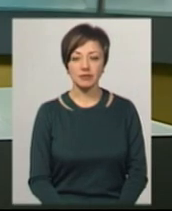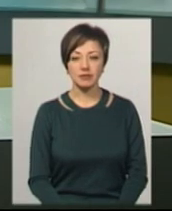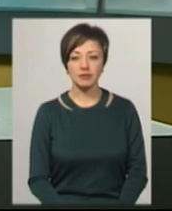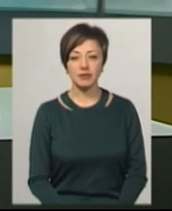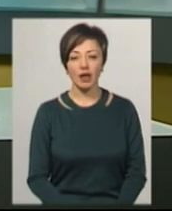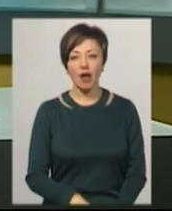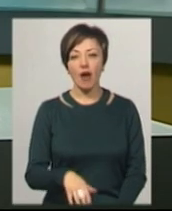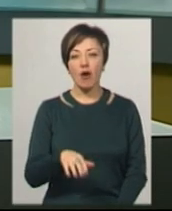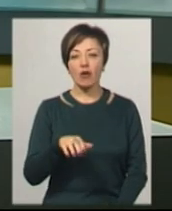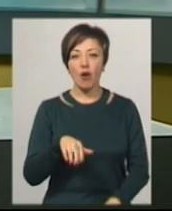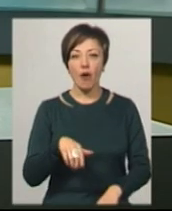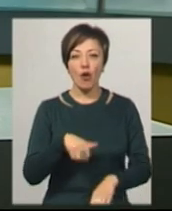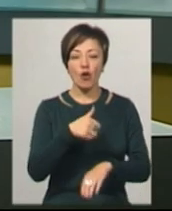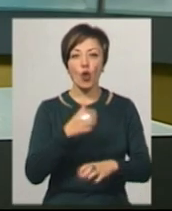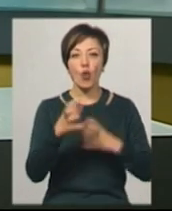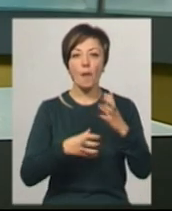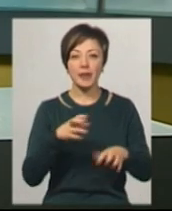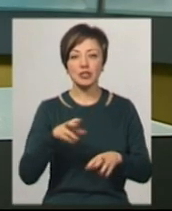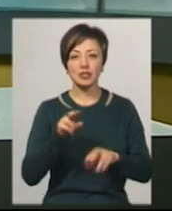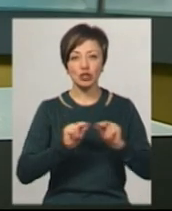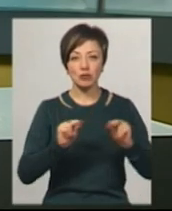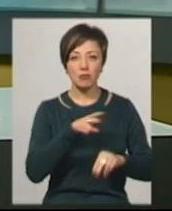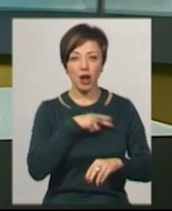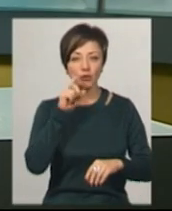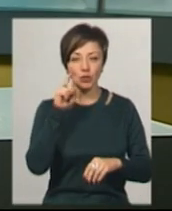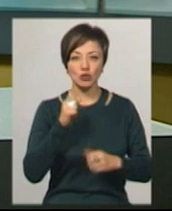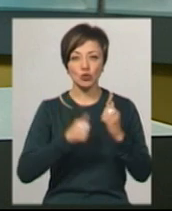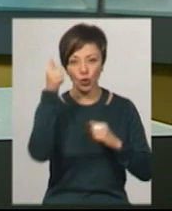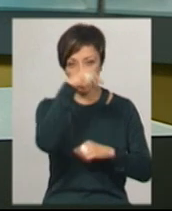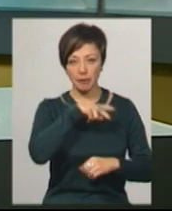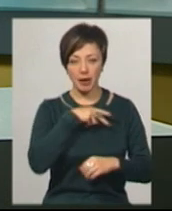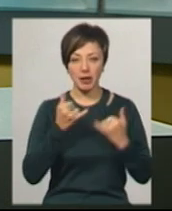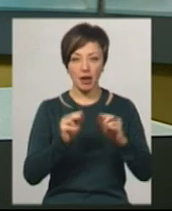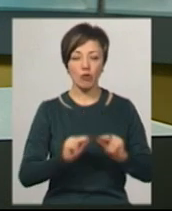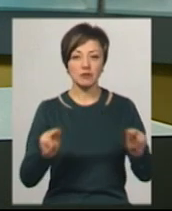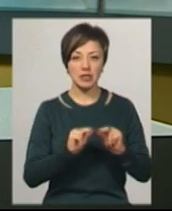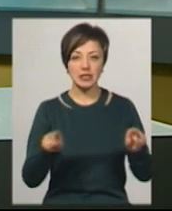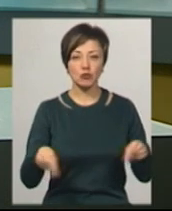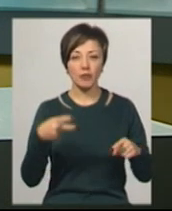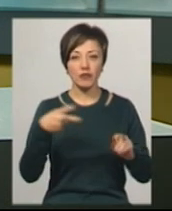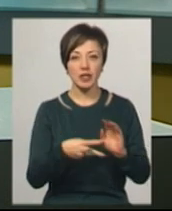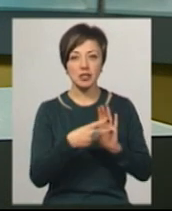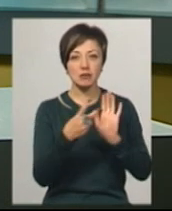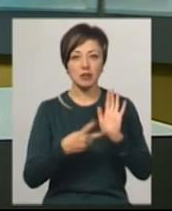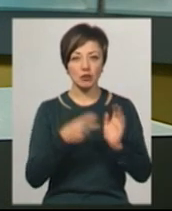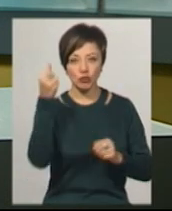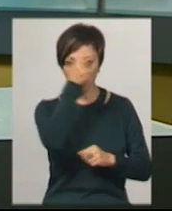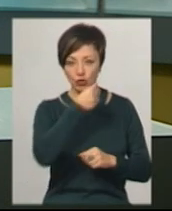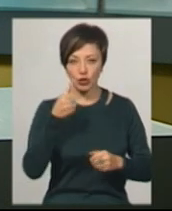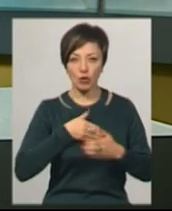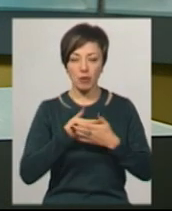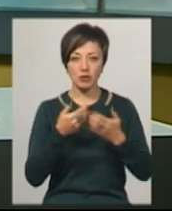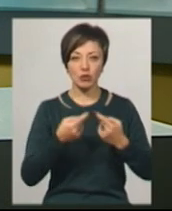Нагадаю, Global Teacher Press Ukraine – це щорічна національна премія для освітян, заснована у 2017 році